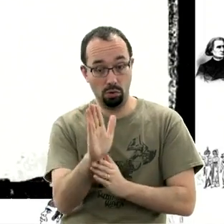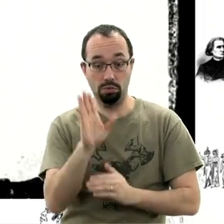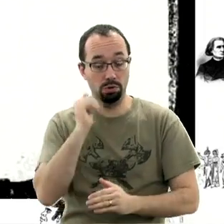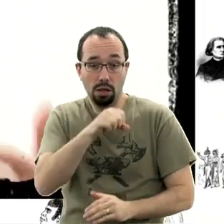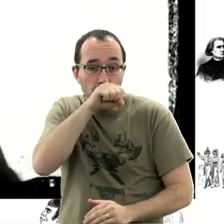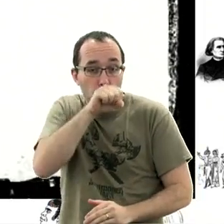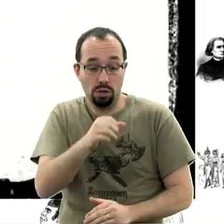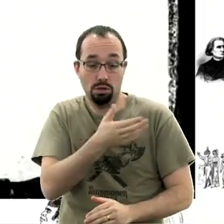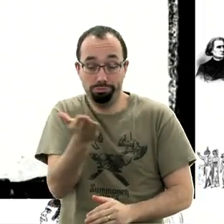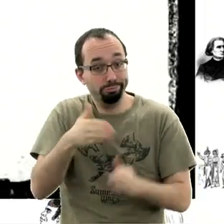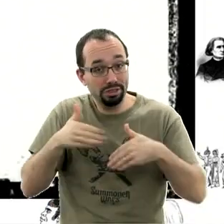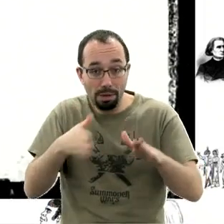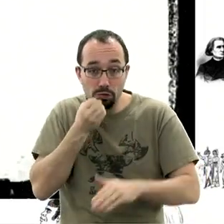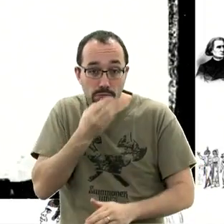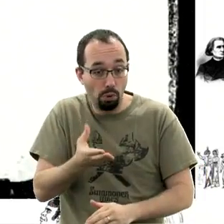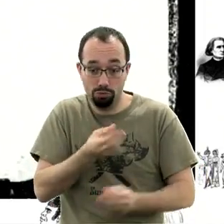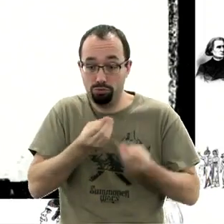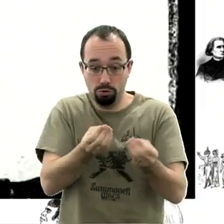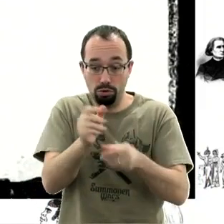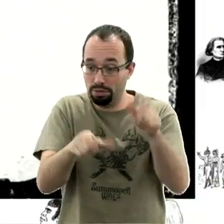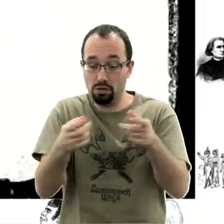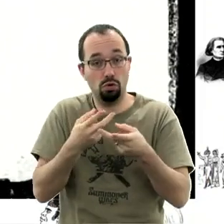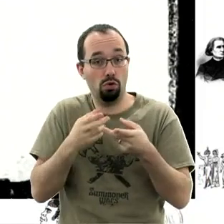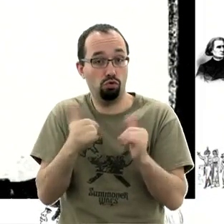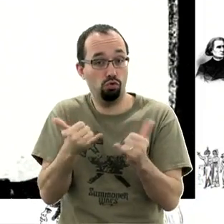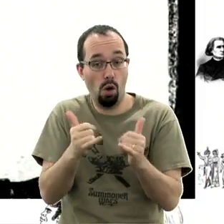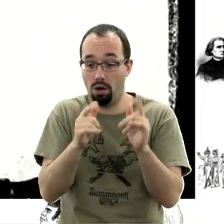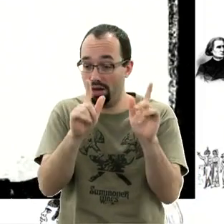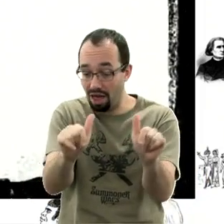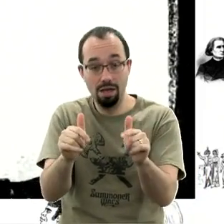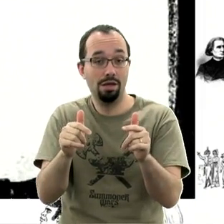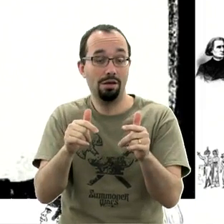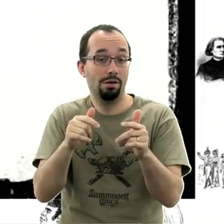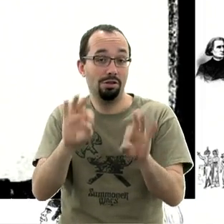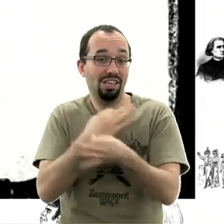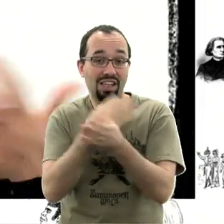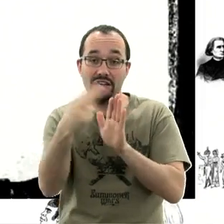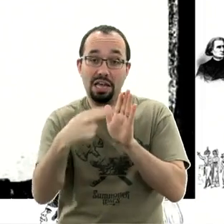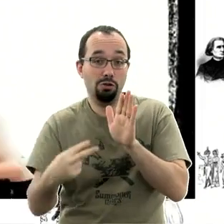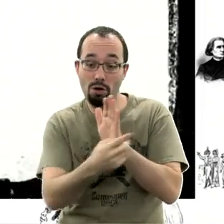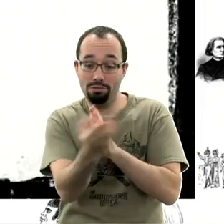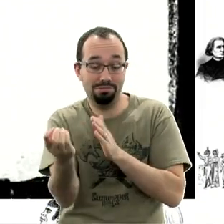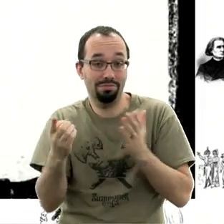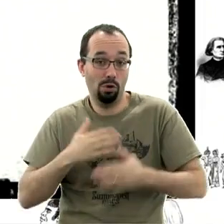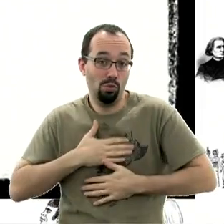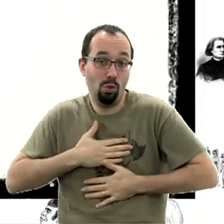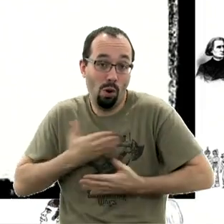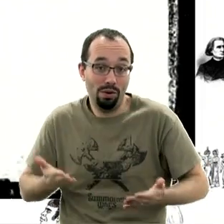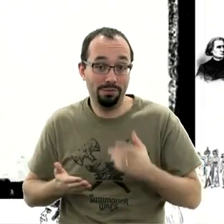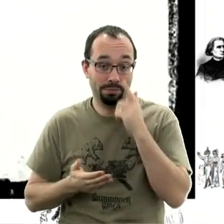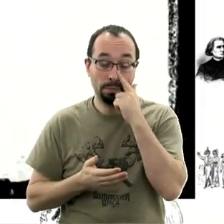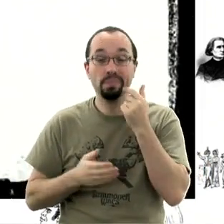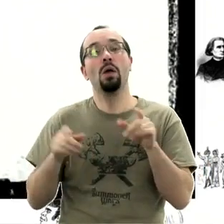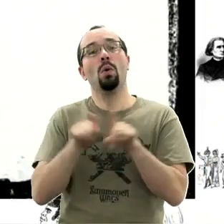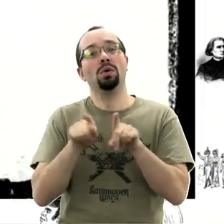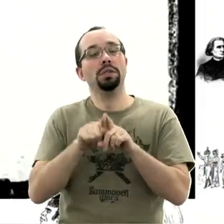-en de plus en plus. Vous allez rendre les joueurs et les lecteurs de Tric Crac encore plus heureux. On en arrive à la com, évidemment. Il y a juste